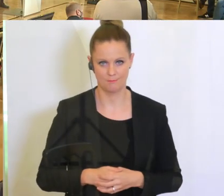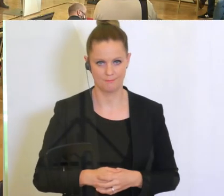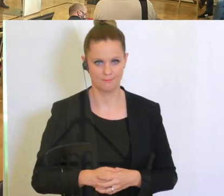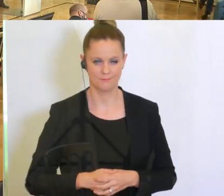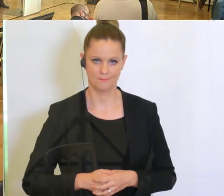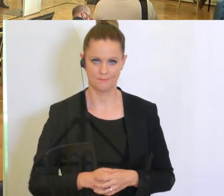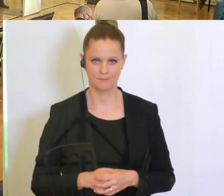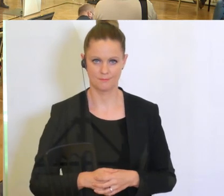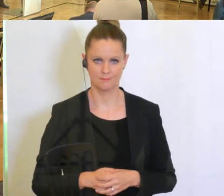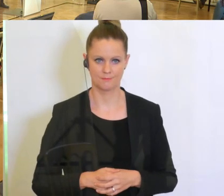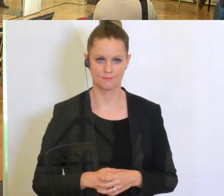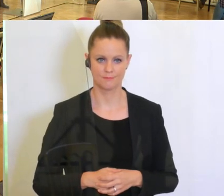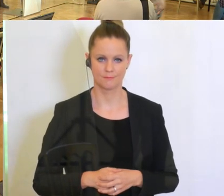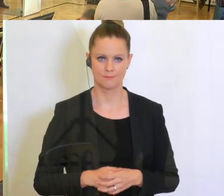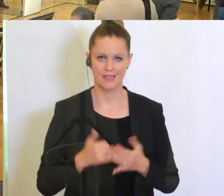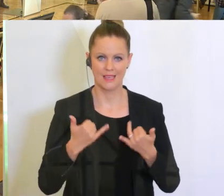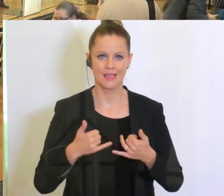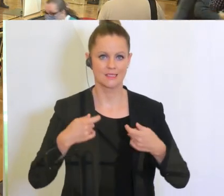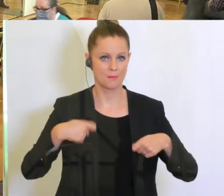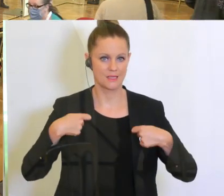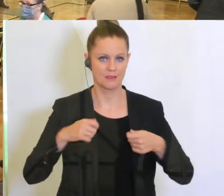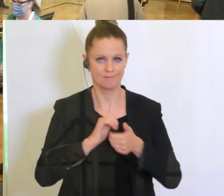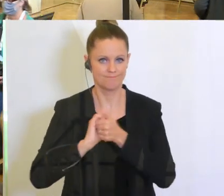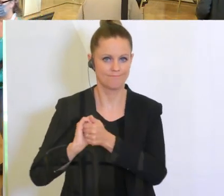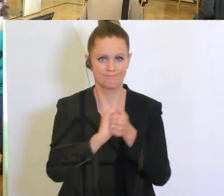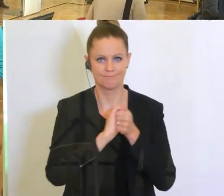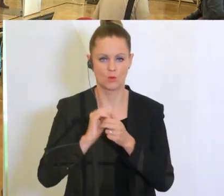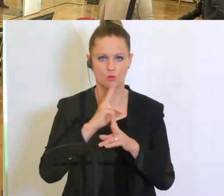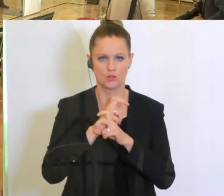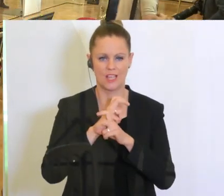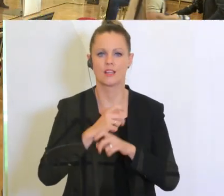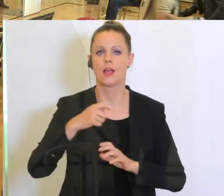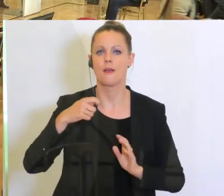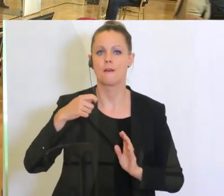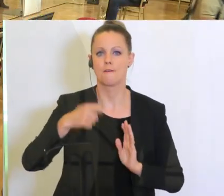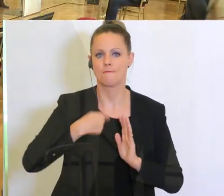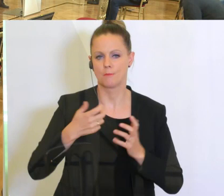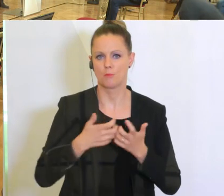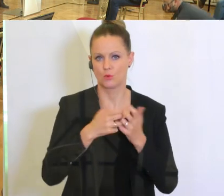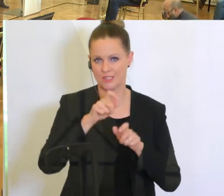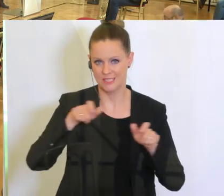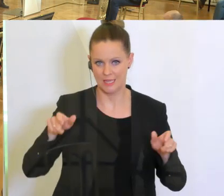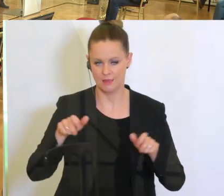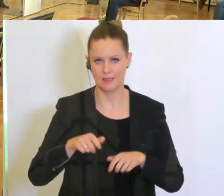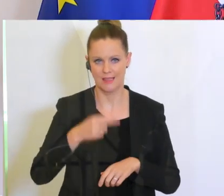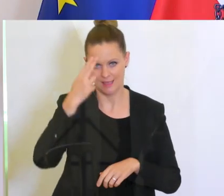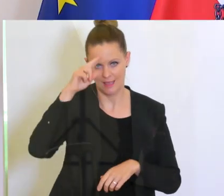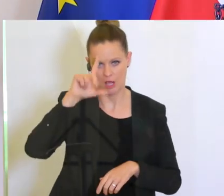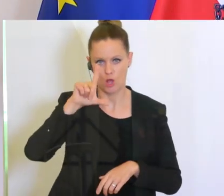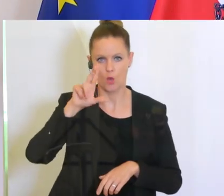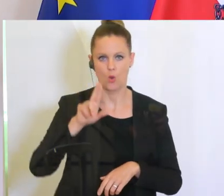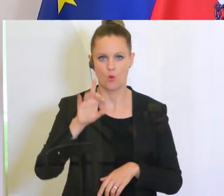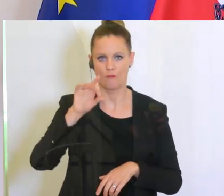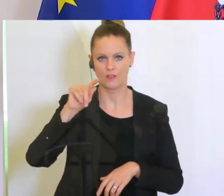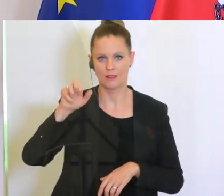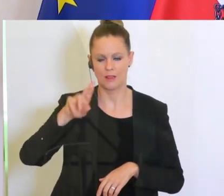Dank. Der Präsident der Vereinigung der österreichischen Filmproduzenten, Herr John Lüftner, bitte. Auch von mir einen schönen